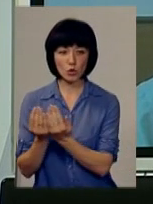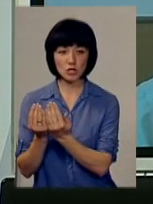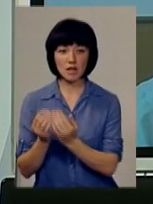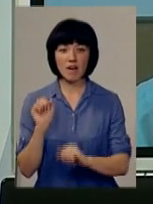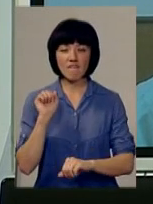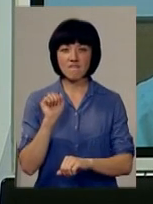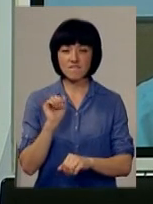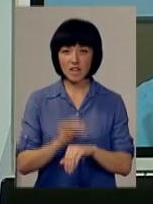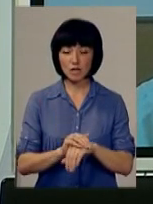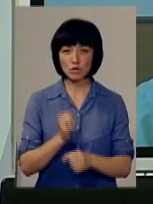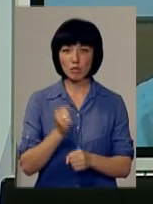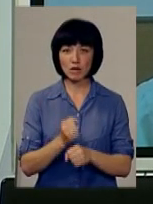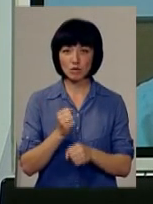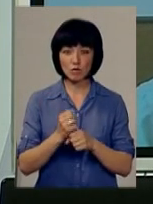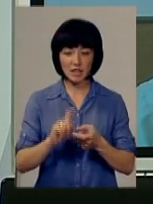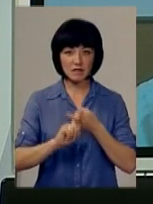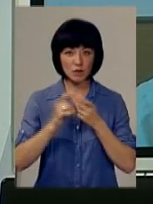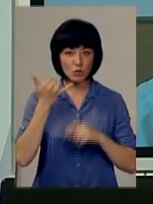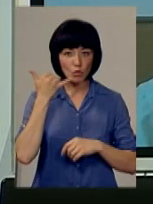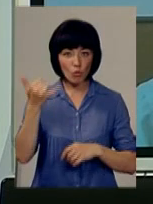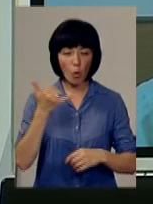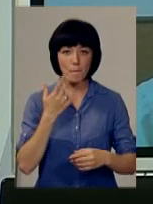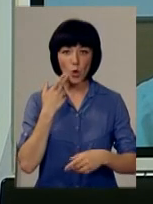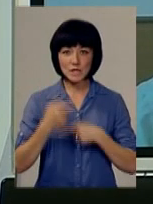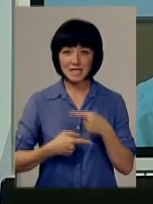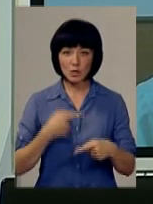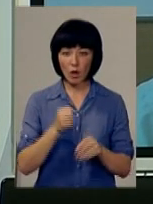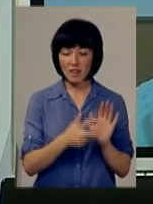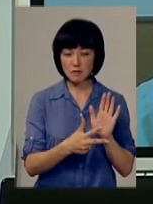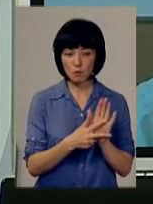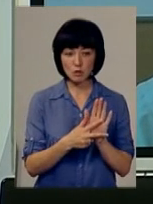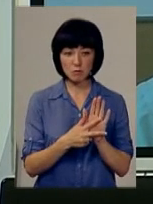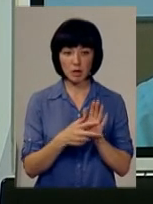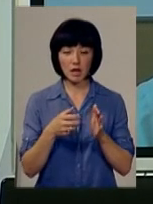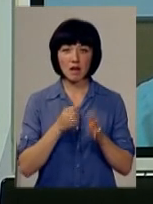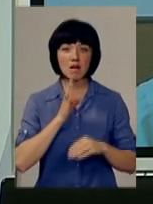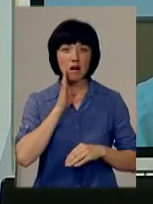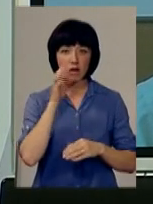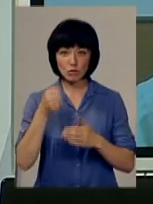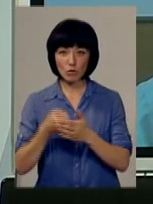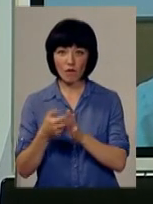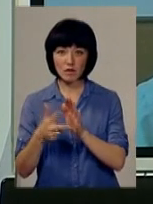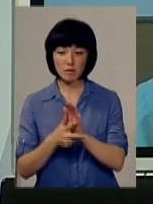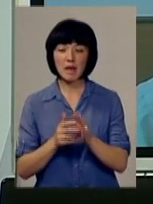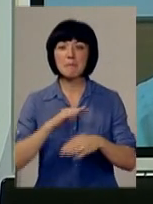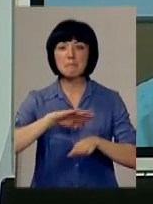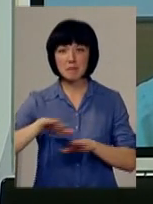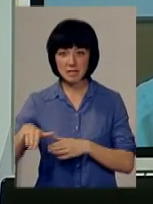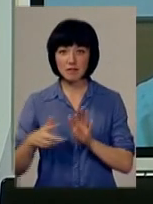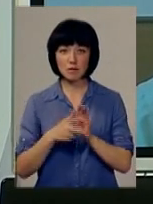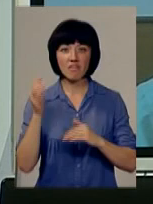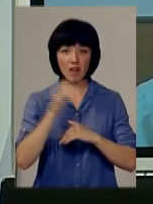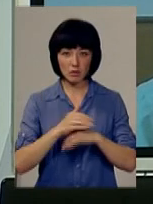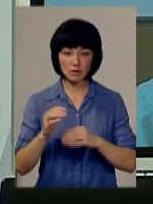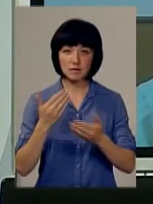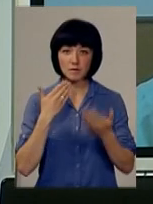фактично працюють, буквально на зв'язку постійно знаходимося. Але з вісьми до вісьми ранку і після вісьми вечора є зв'язок з